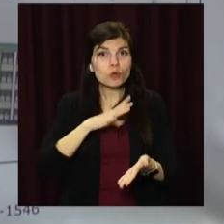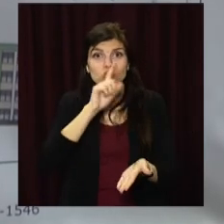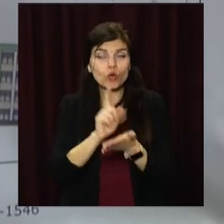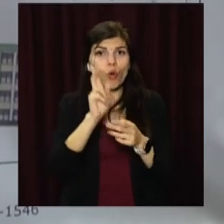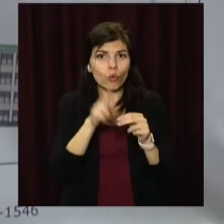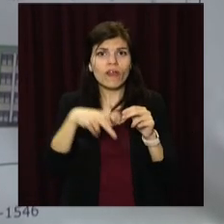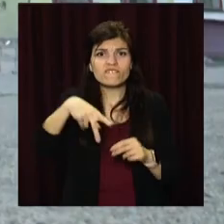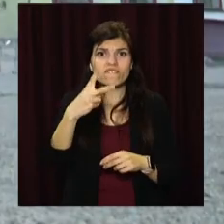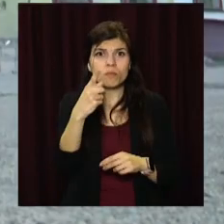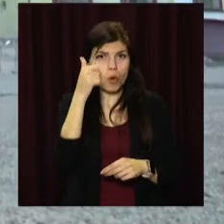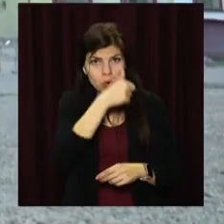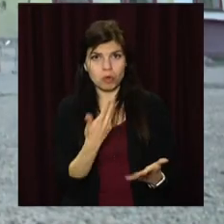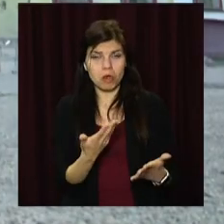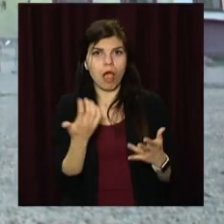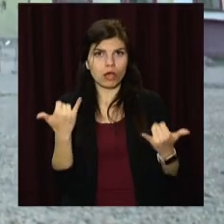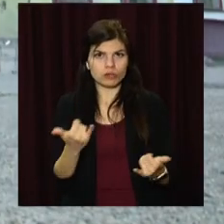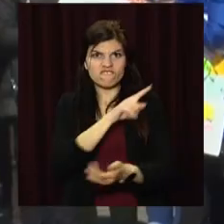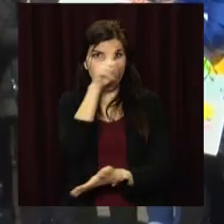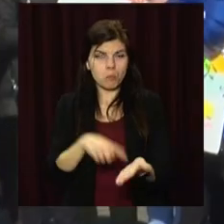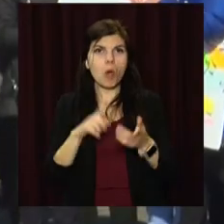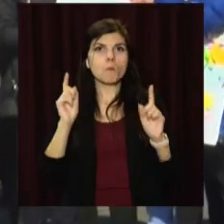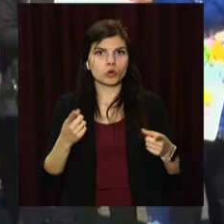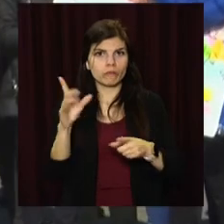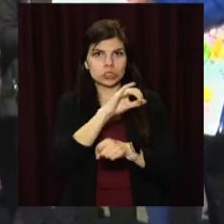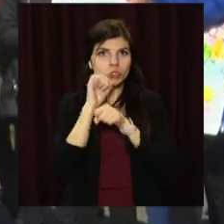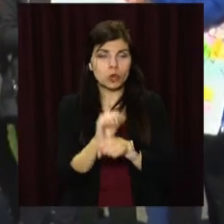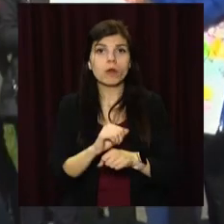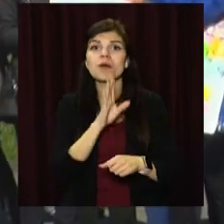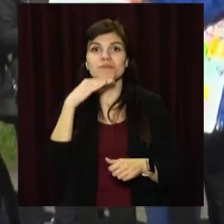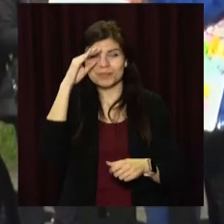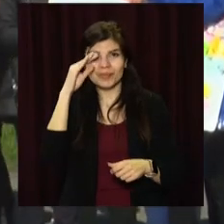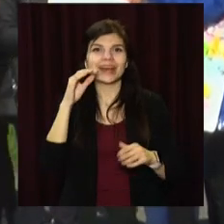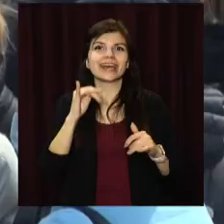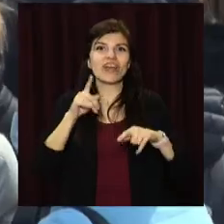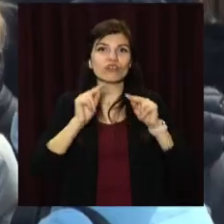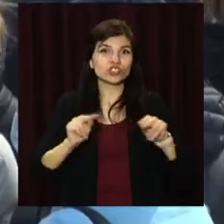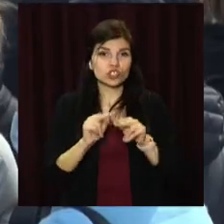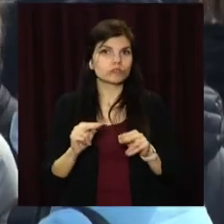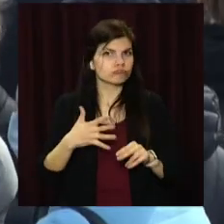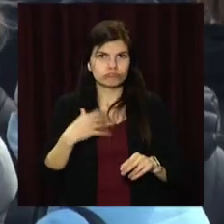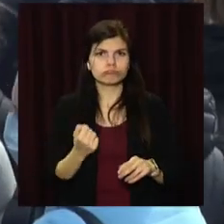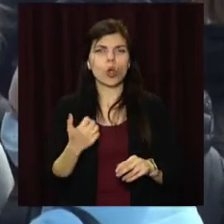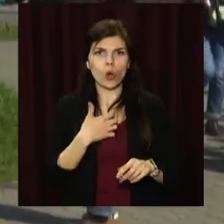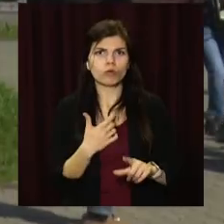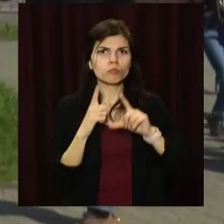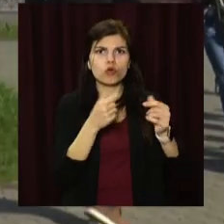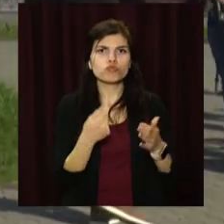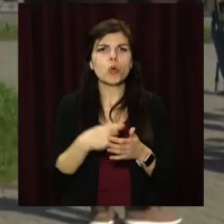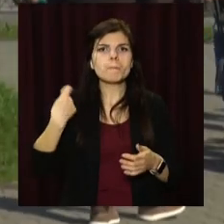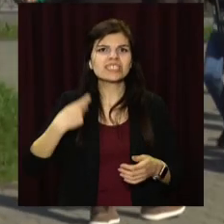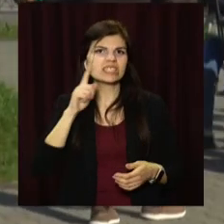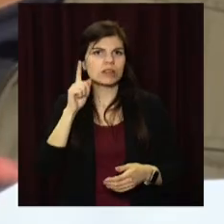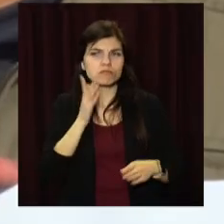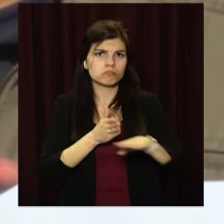2021-му. Тепер це під питанням. Батьки та вчителі налаштовані рішуче. Планують поїхати до президента.